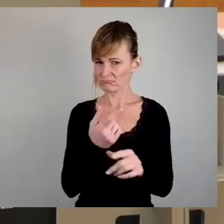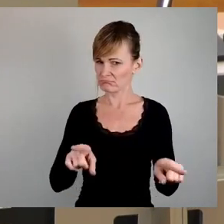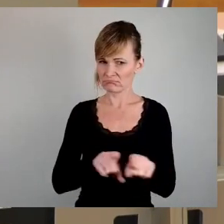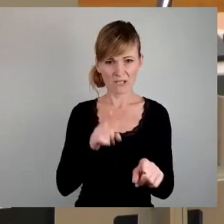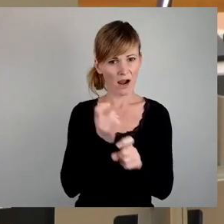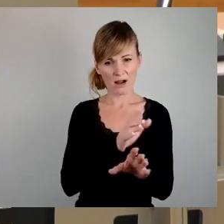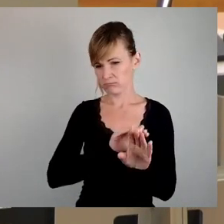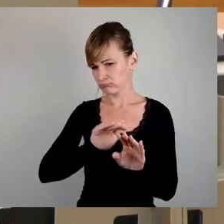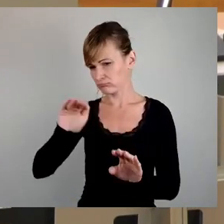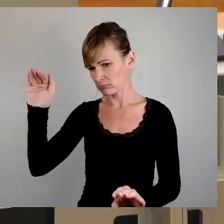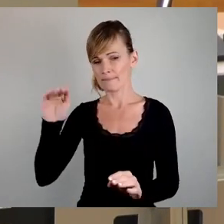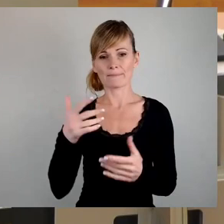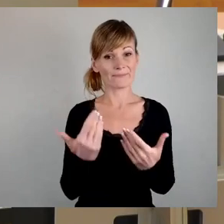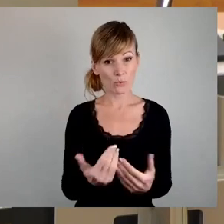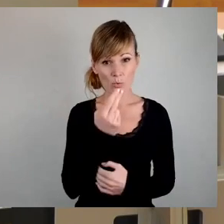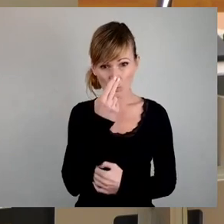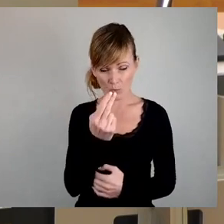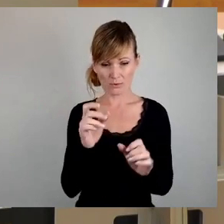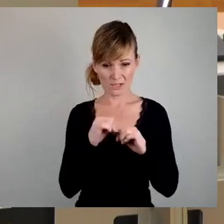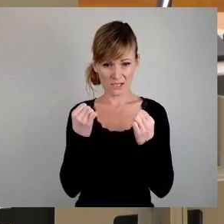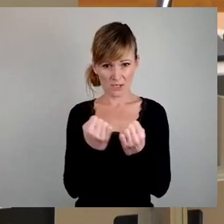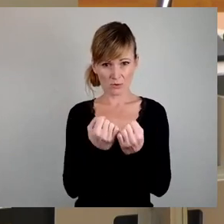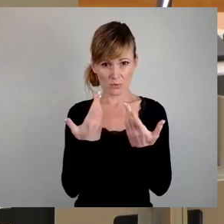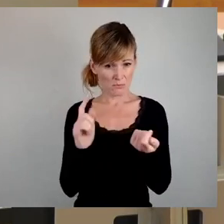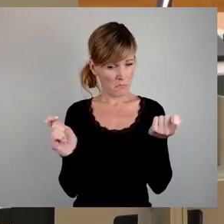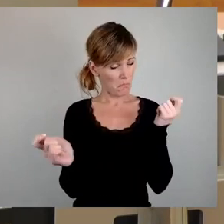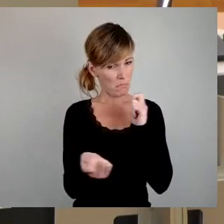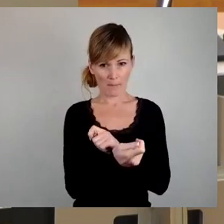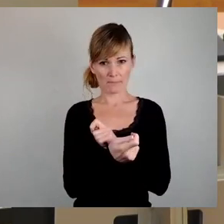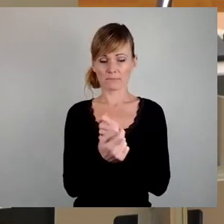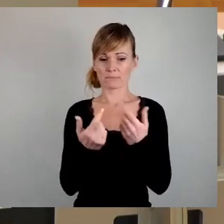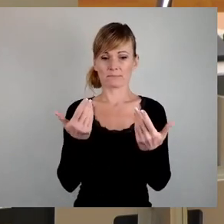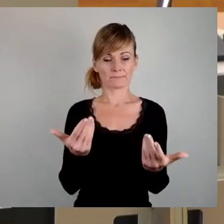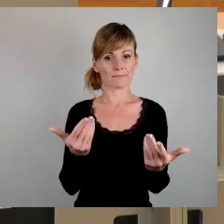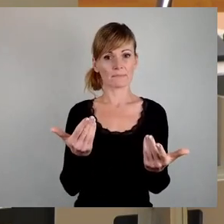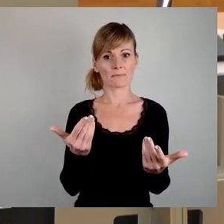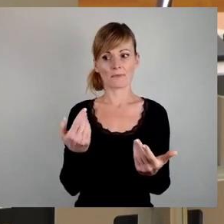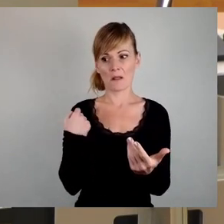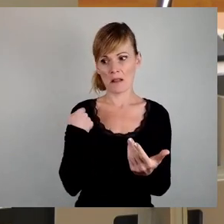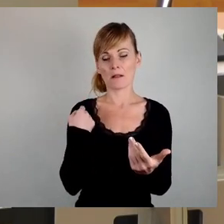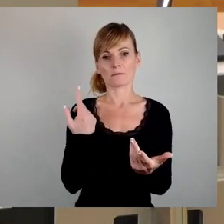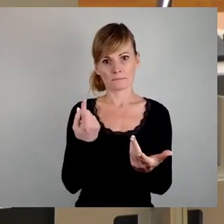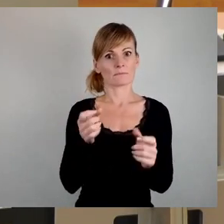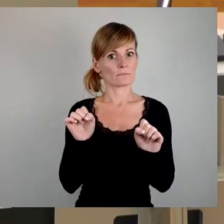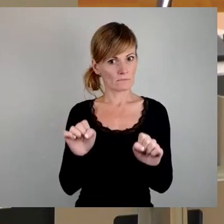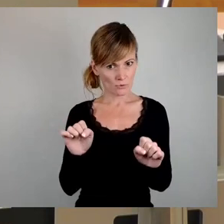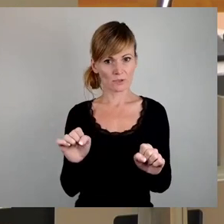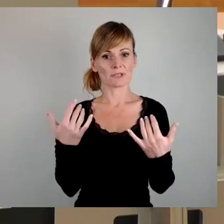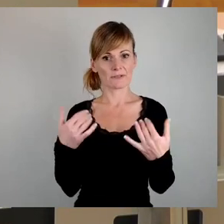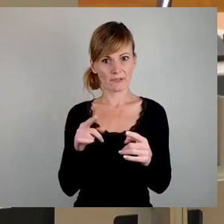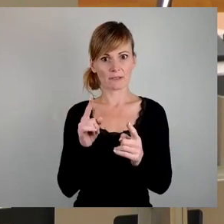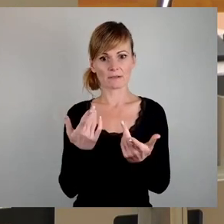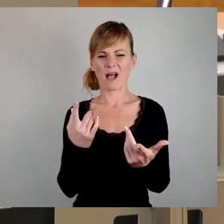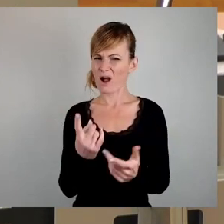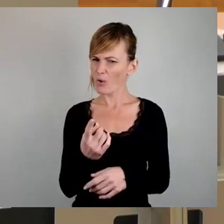angesichts dieser veränderten Situation war es zwischenzeitlich durchaus möglich und fraglich,